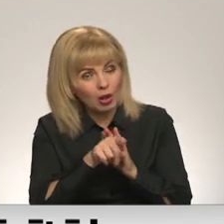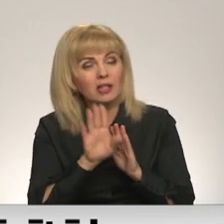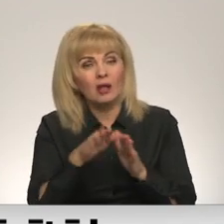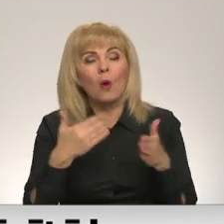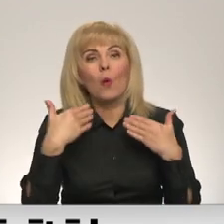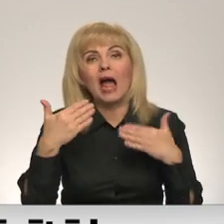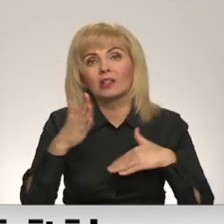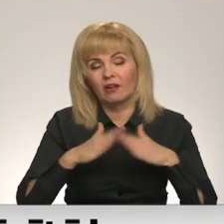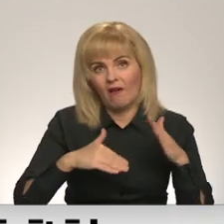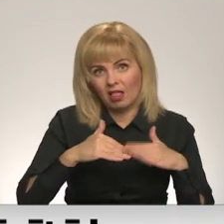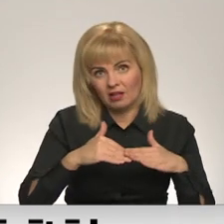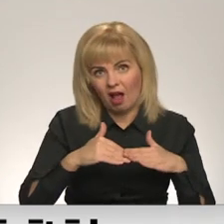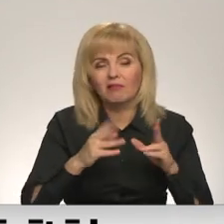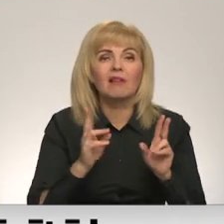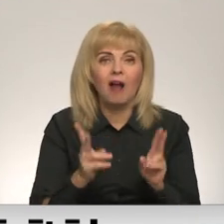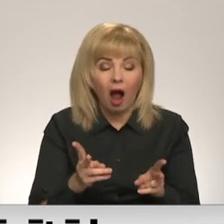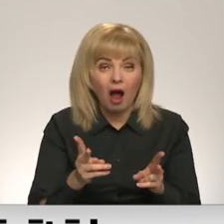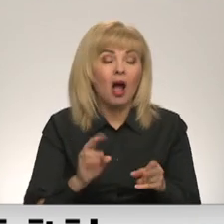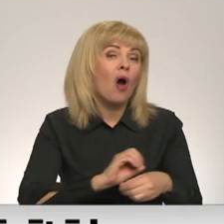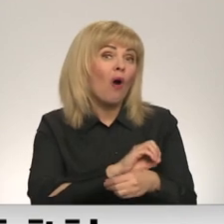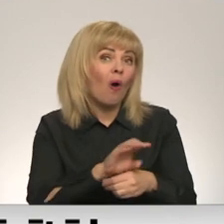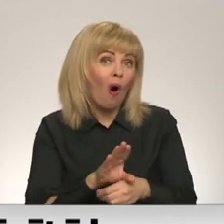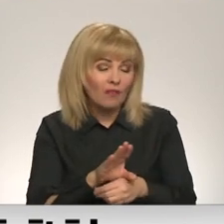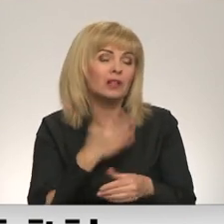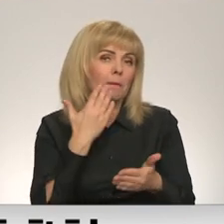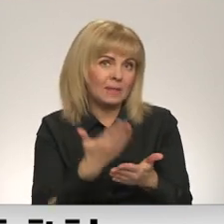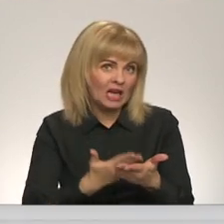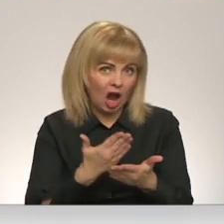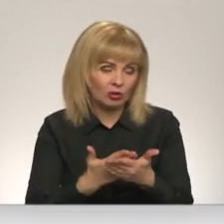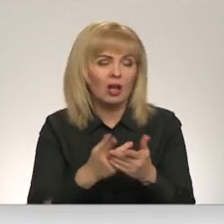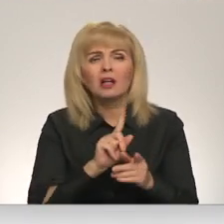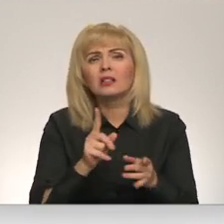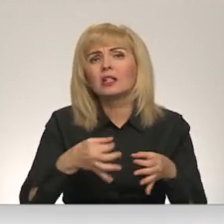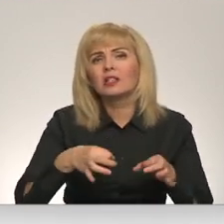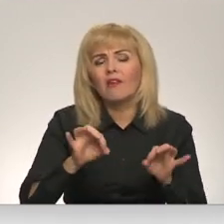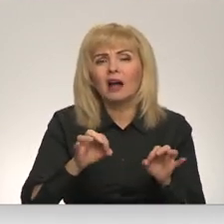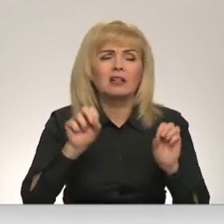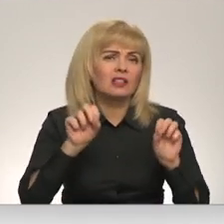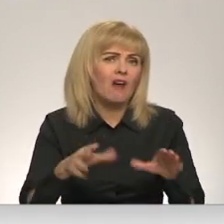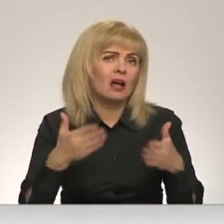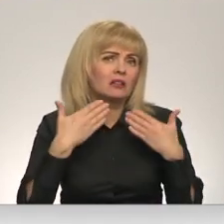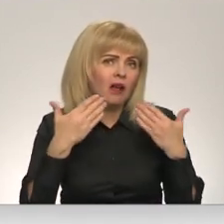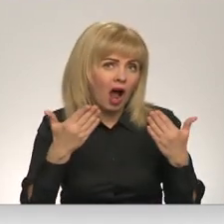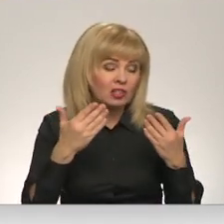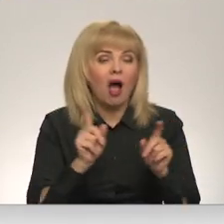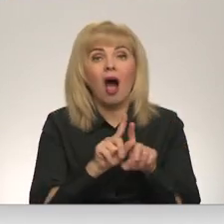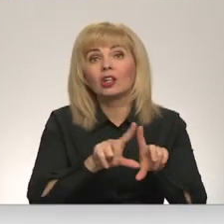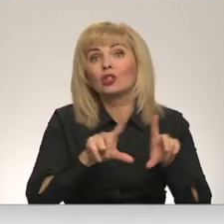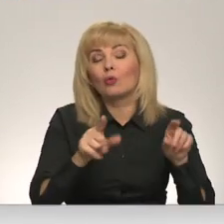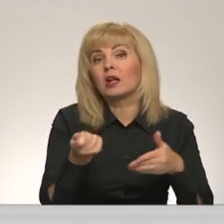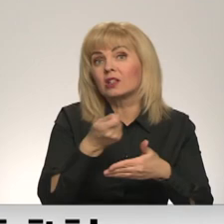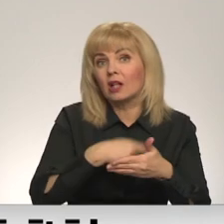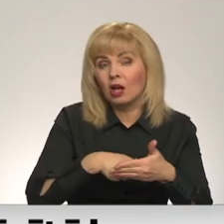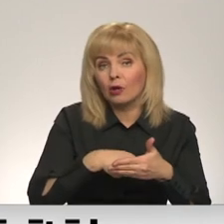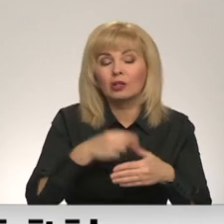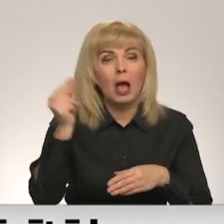Vita Anstrade. COVID pandēmija pierādīs, cik svarīgs ir svaigts gaisas arī skolās, kur slēgtās